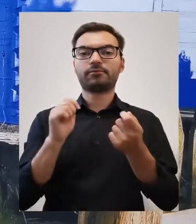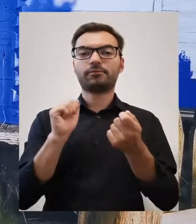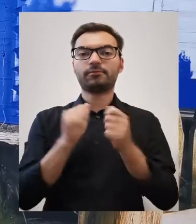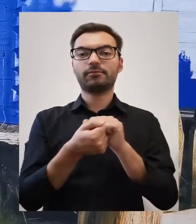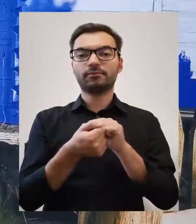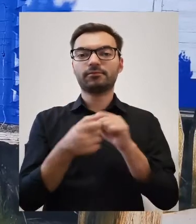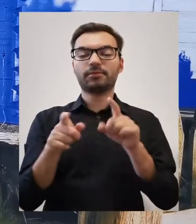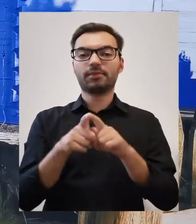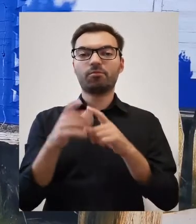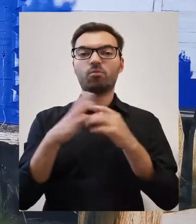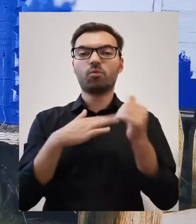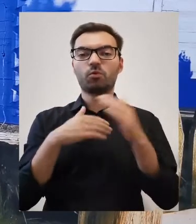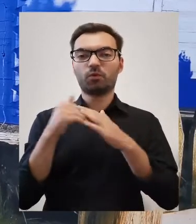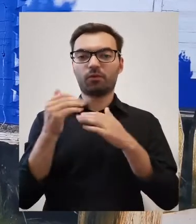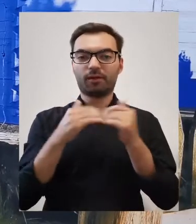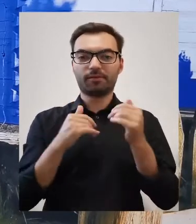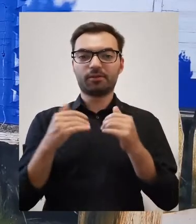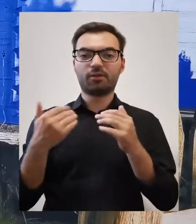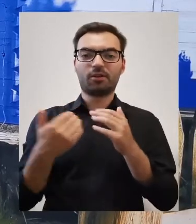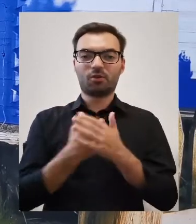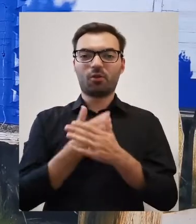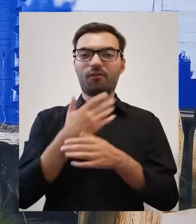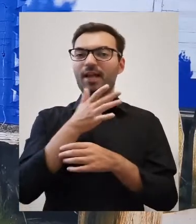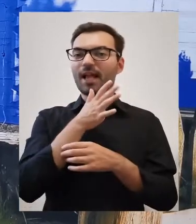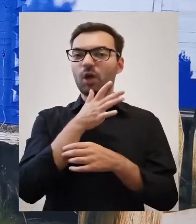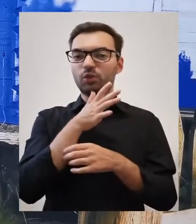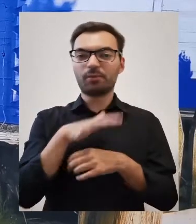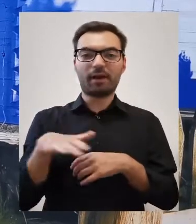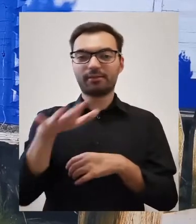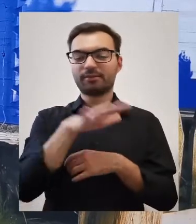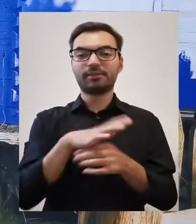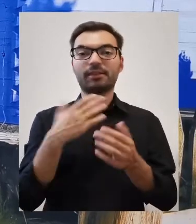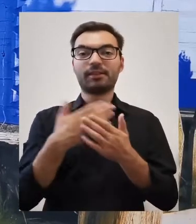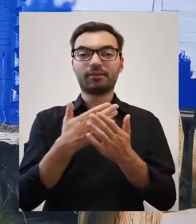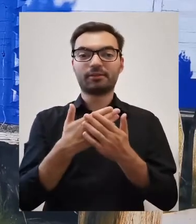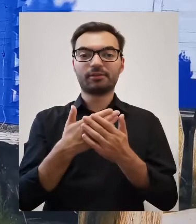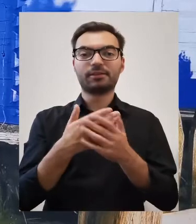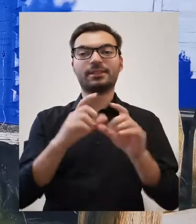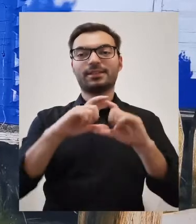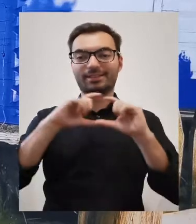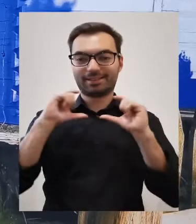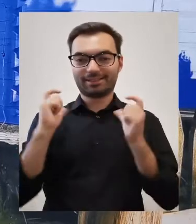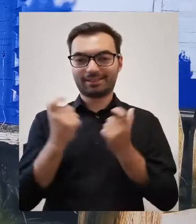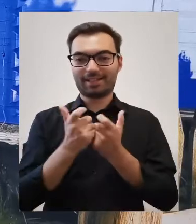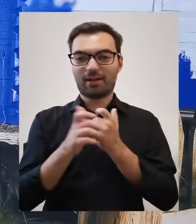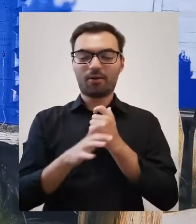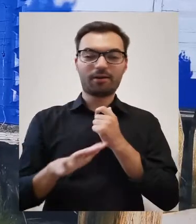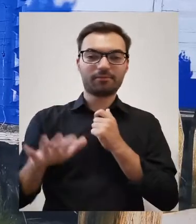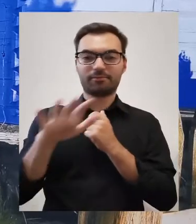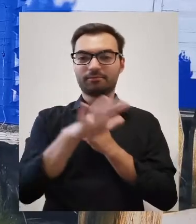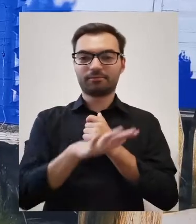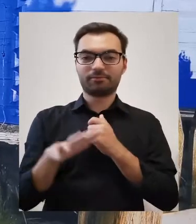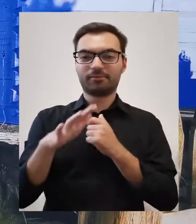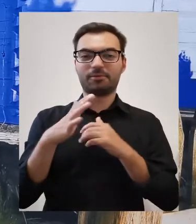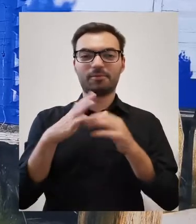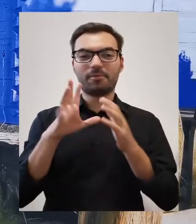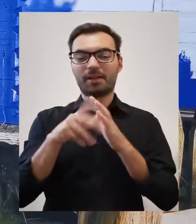Natomiast zmieniła się też zabudowa Nowej Jerozolimy, związku z tym cała ta